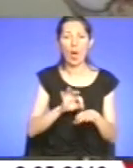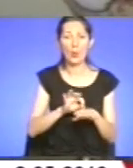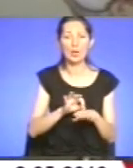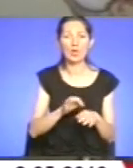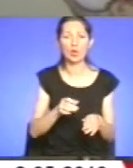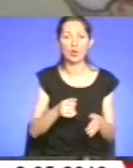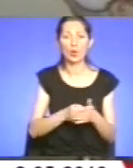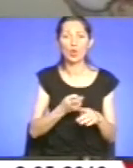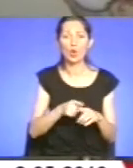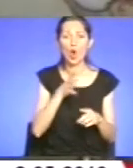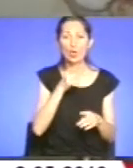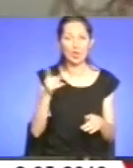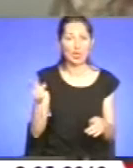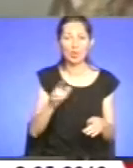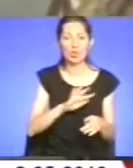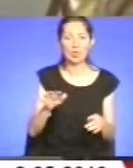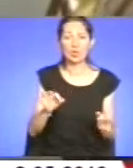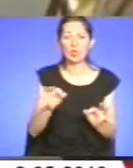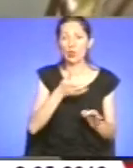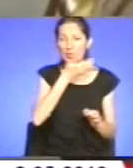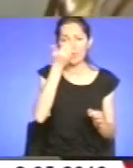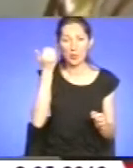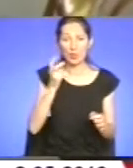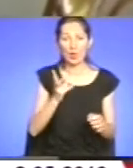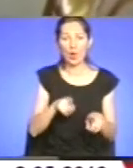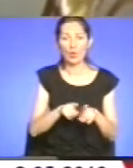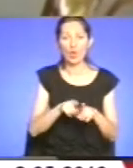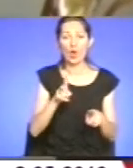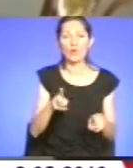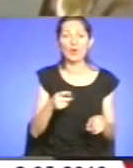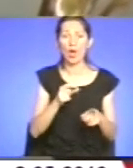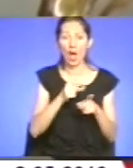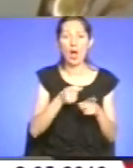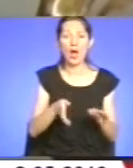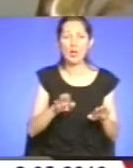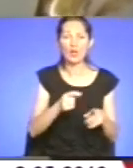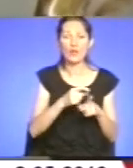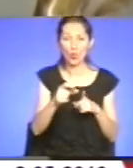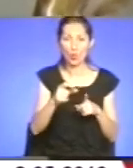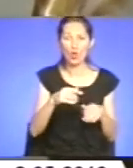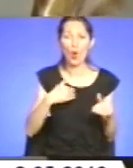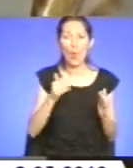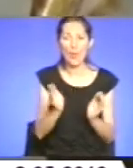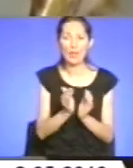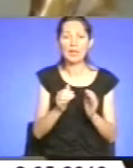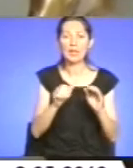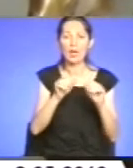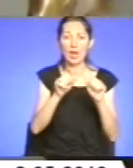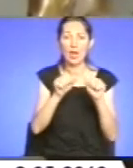затерти. Як і вибоїну від кулі у маленькій фарфоровій вазі, яку і досі береже пані Ірина.